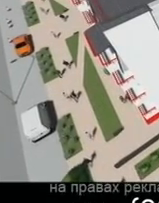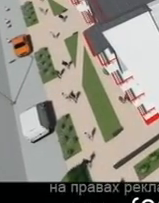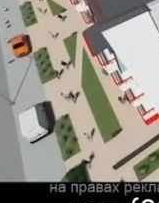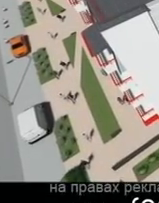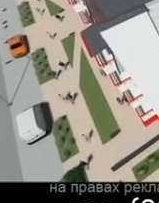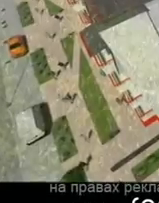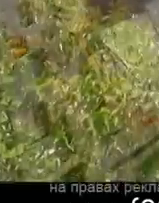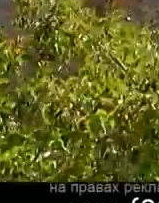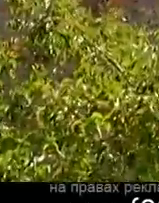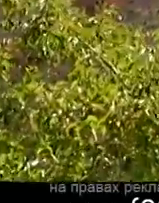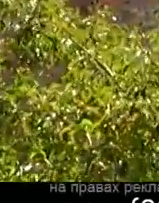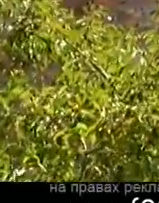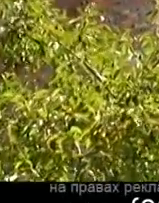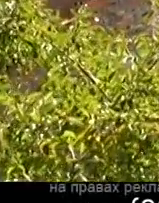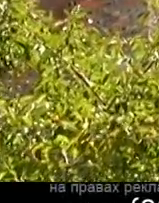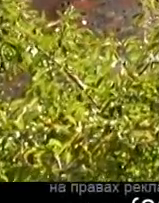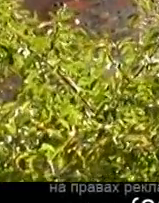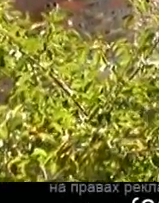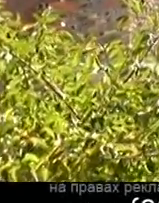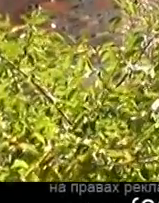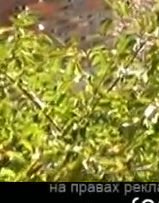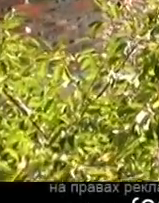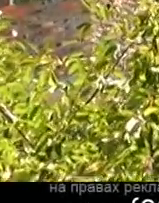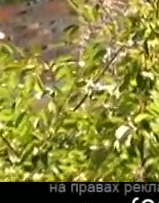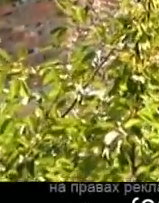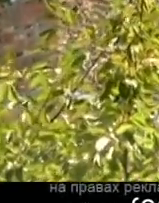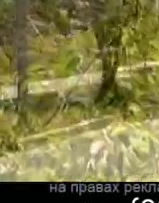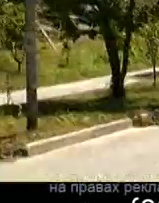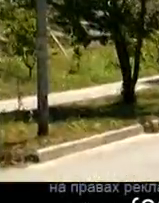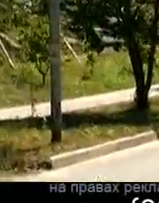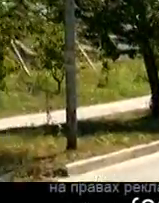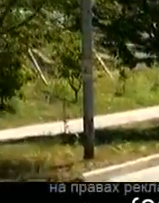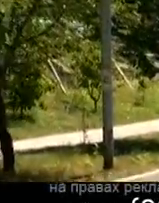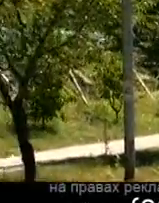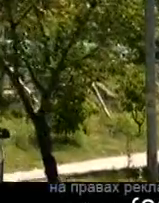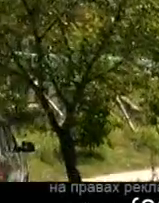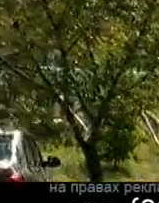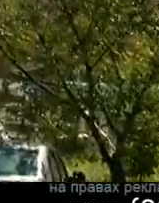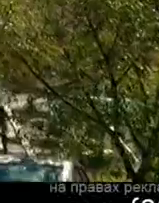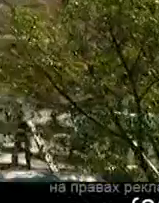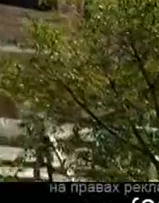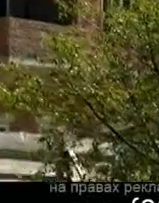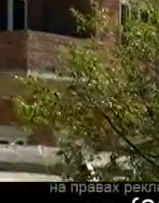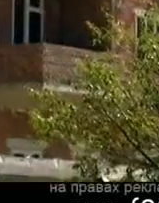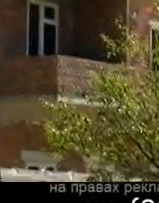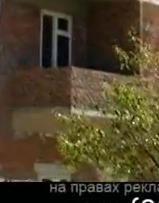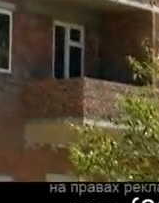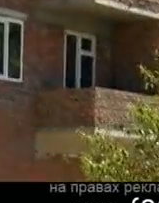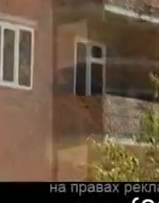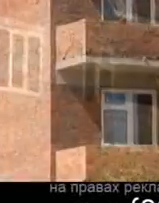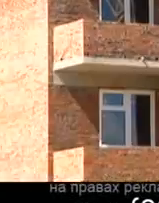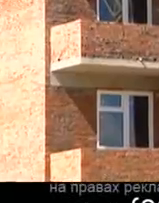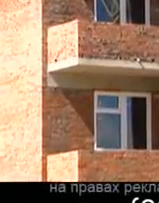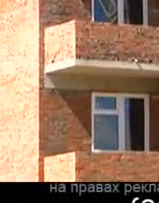Житловий комплекс «Софійський портал» розкушований у затишному місті на вулиці Софійській, чи в Старокостянтинові, недалеко від центру міста. Це п